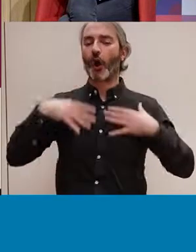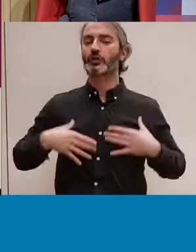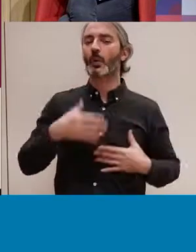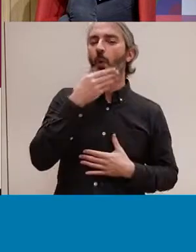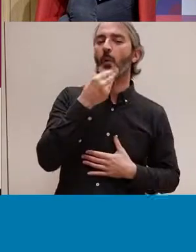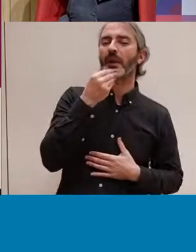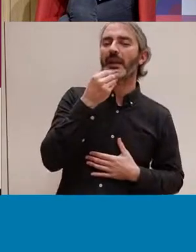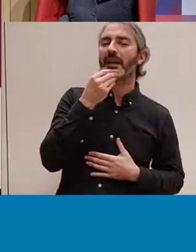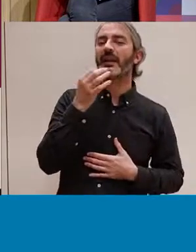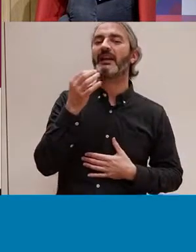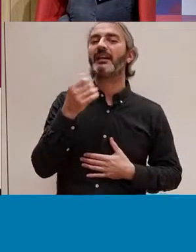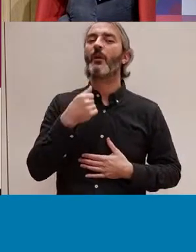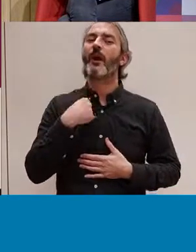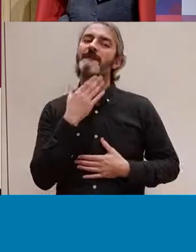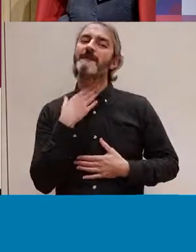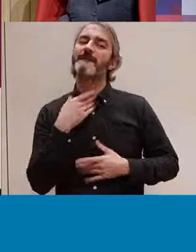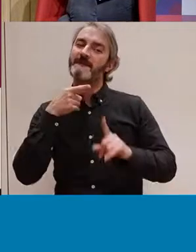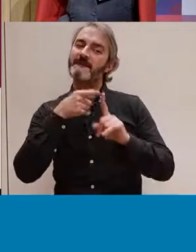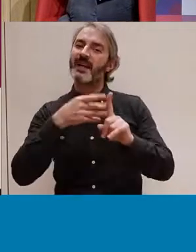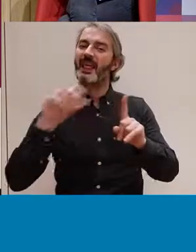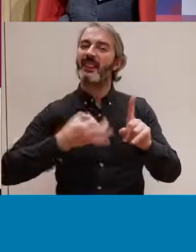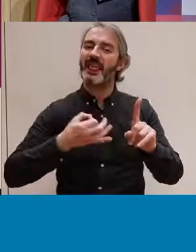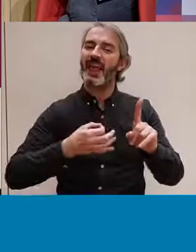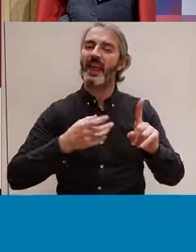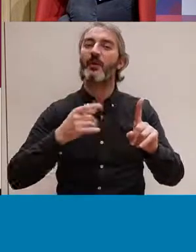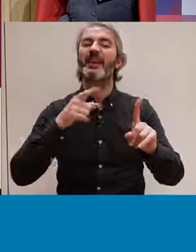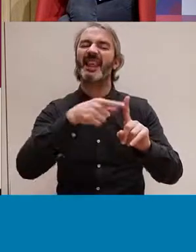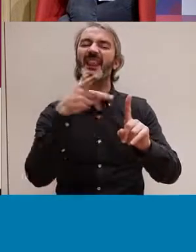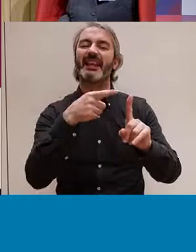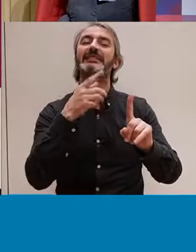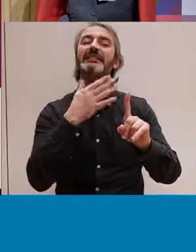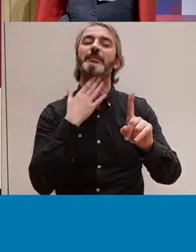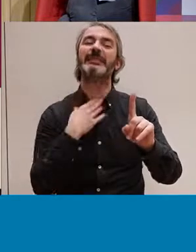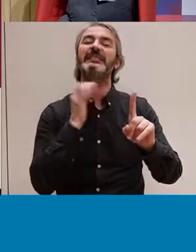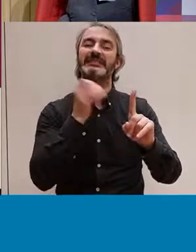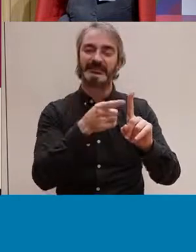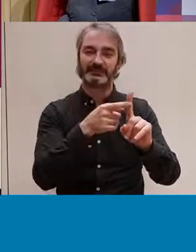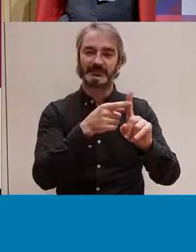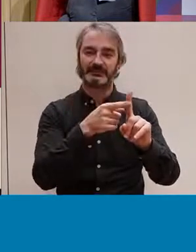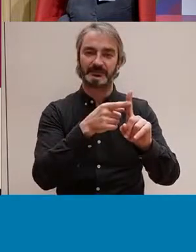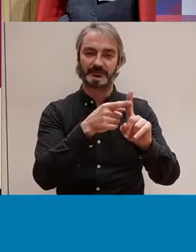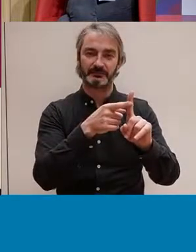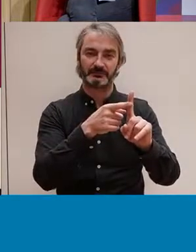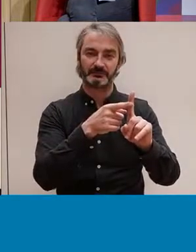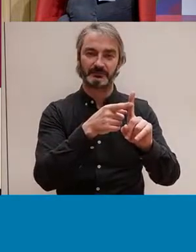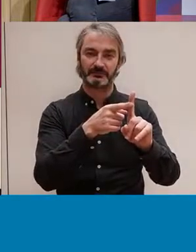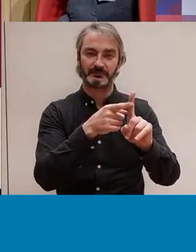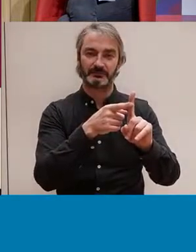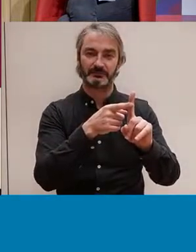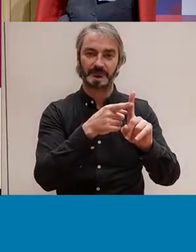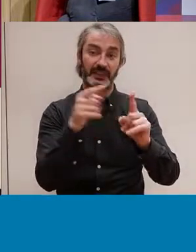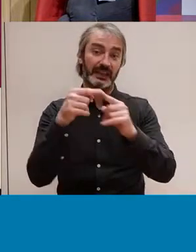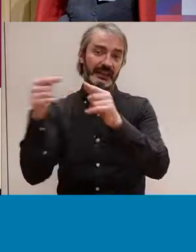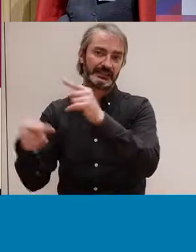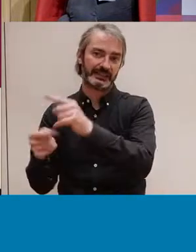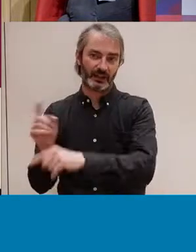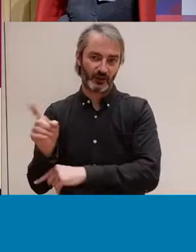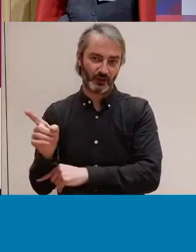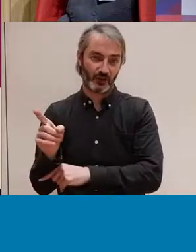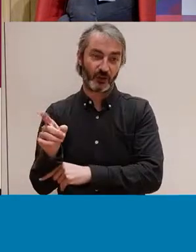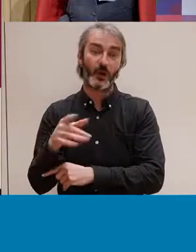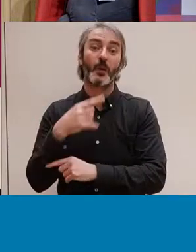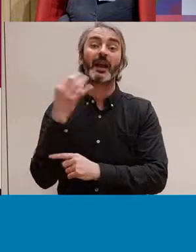quins són els cossos desitjables i quins són els cossos que tenen dret a desitjar i a sentir plaer. Aquests cossos, dins d'aquest model normatiu,